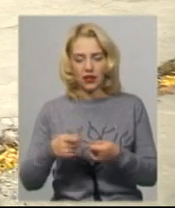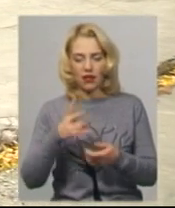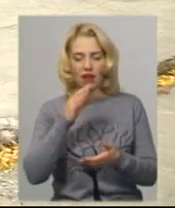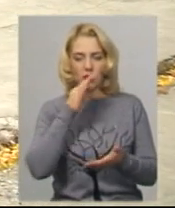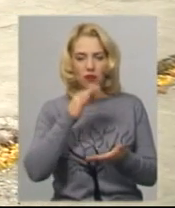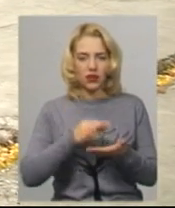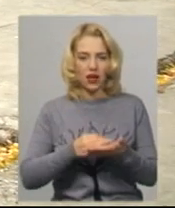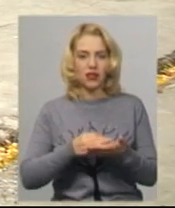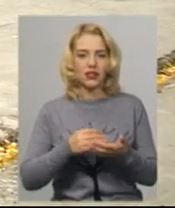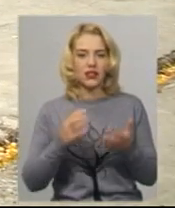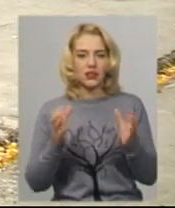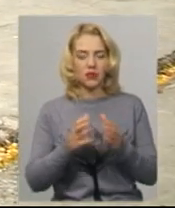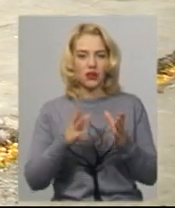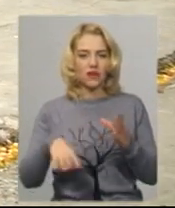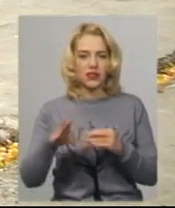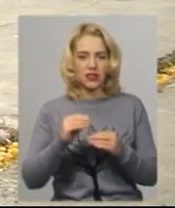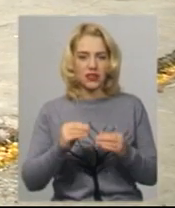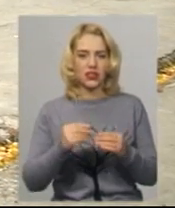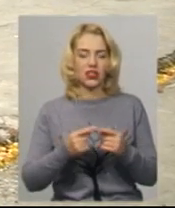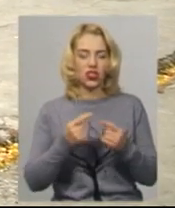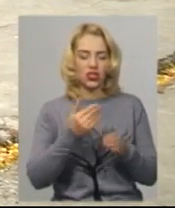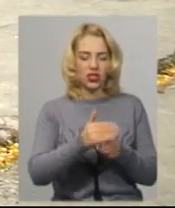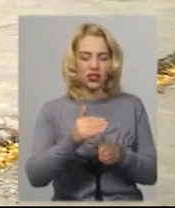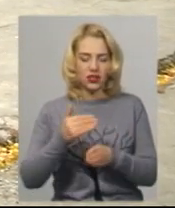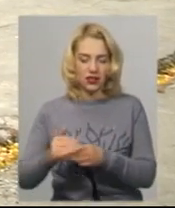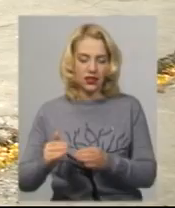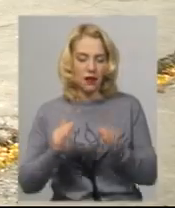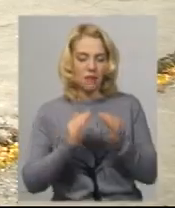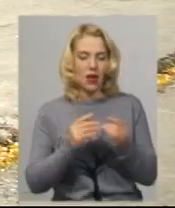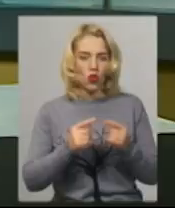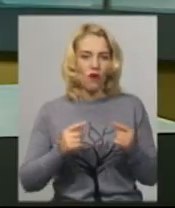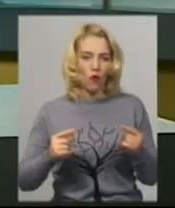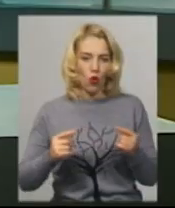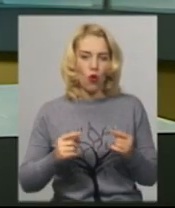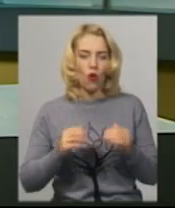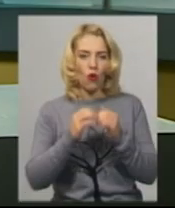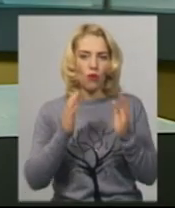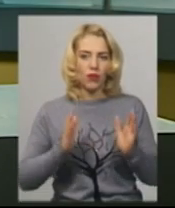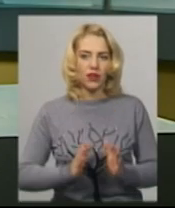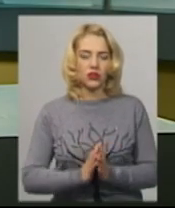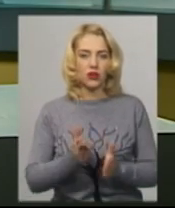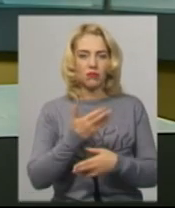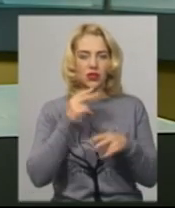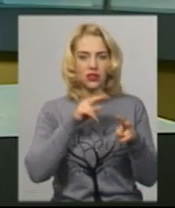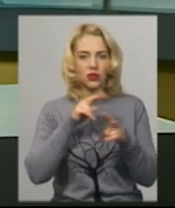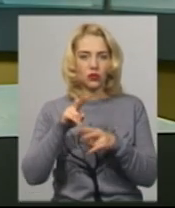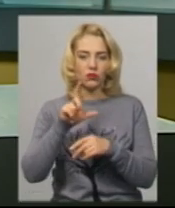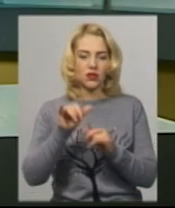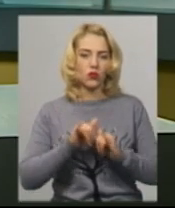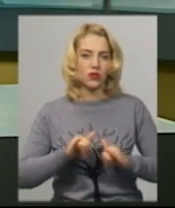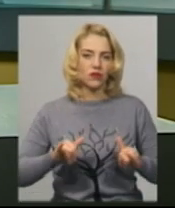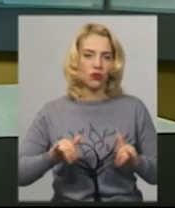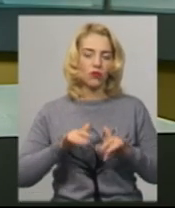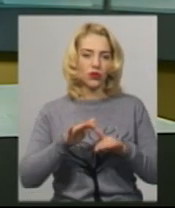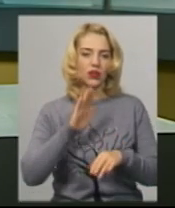частини цілісного майнового комплексу, який зазначений в рішенні суду. Ми слідкуємо за розвитком подій. Наша